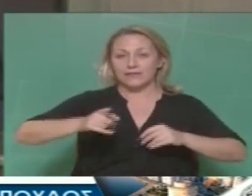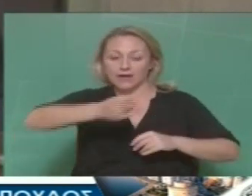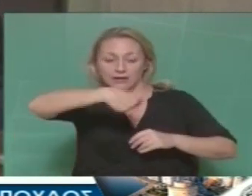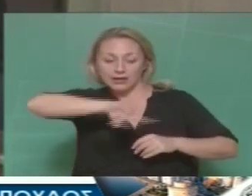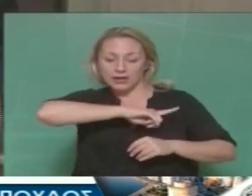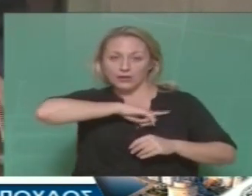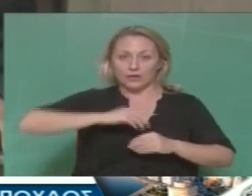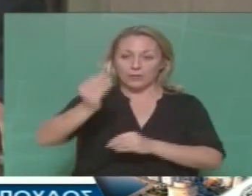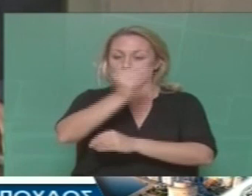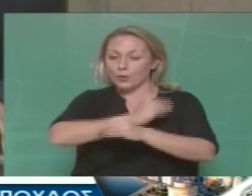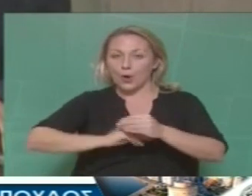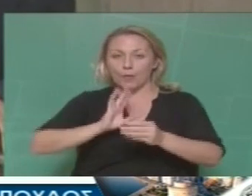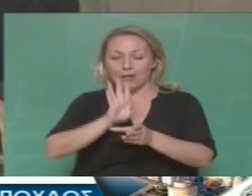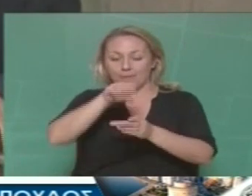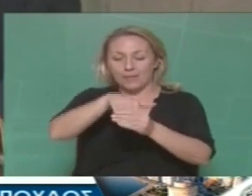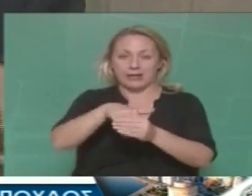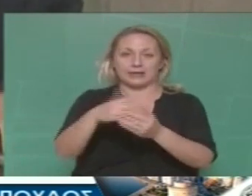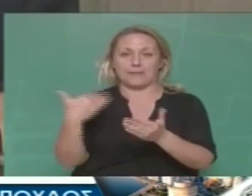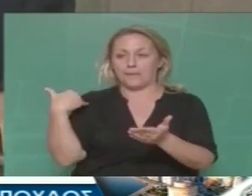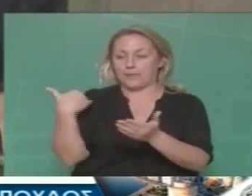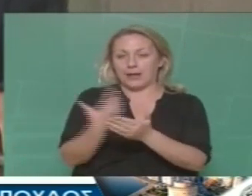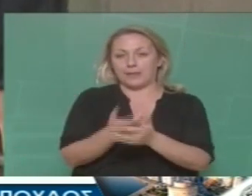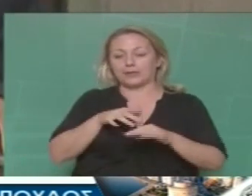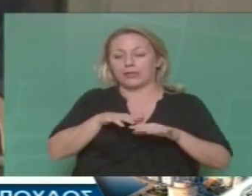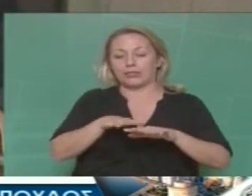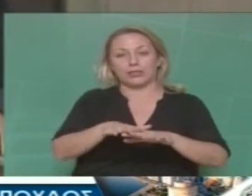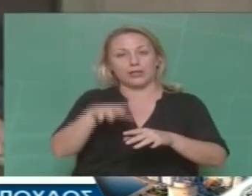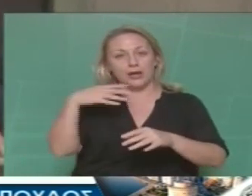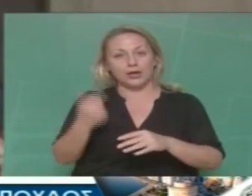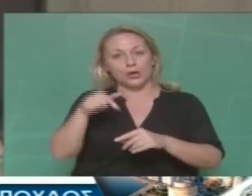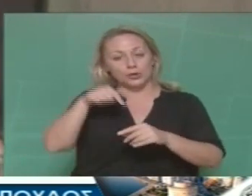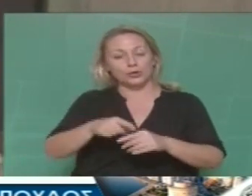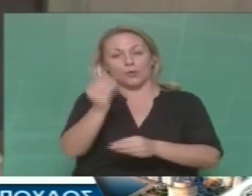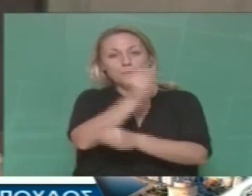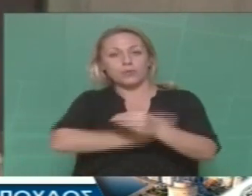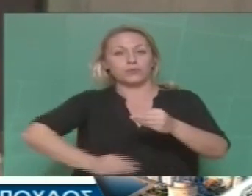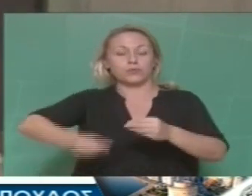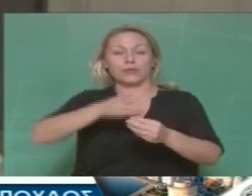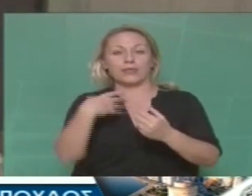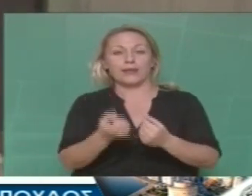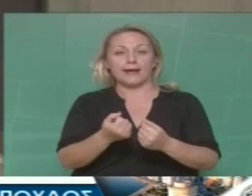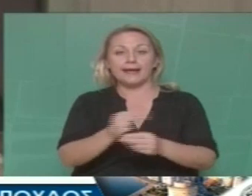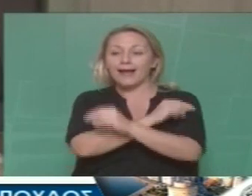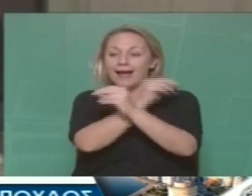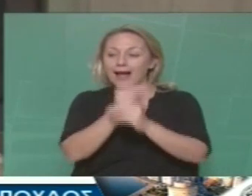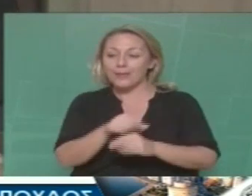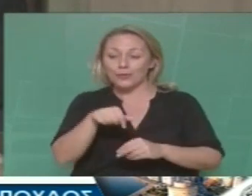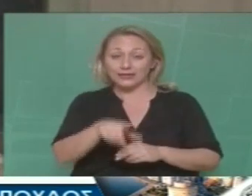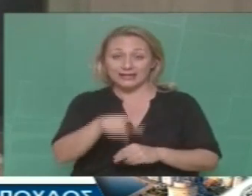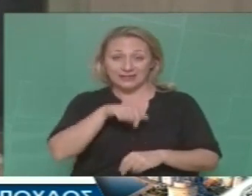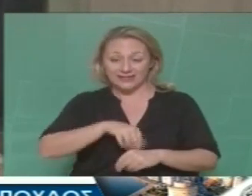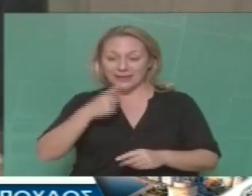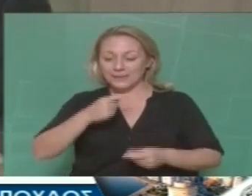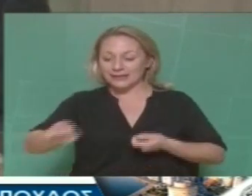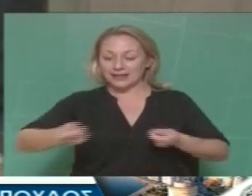περισσότερο στους Δήμους, ήδη είναι μέσα και μάλιστα πάρα πολύ δυνατά και έντονα, θα εσκύψουν λοιπόν στους Δήμους για να πάρουν την